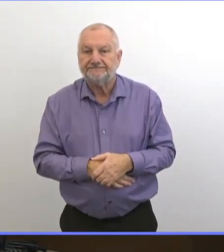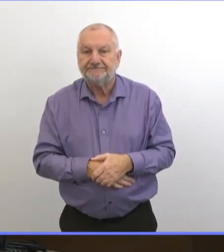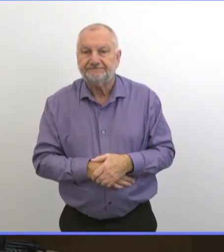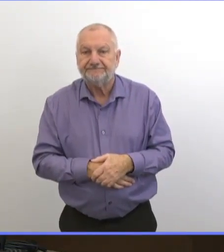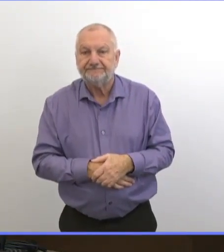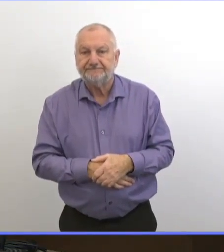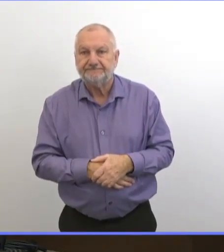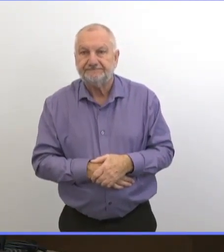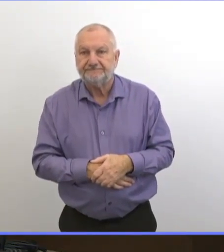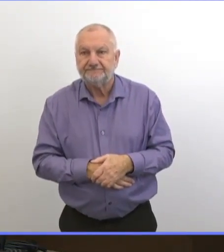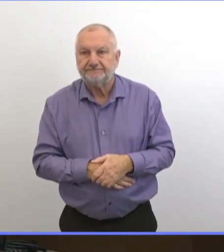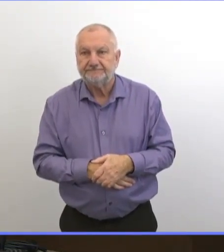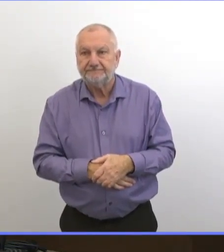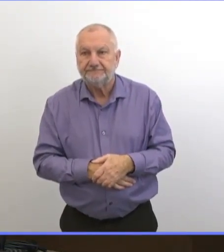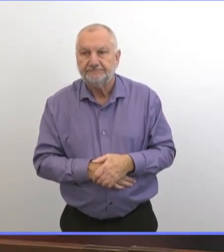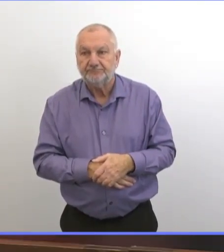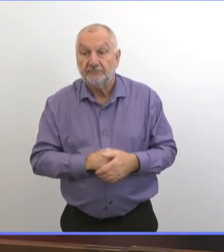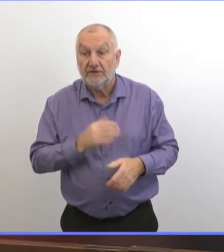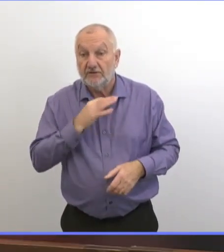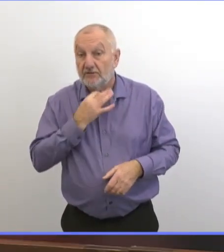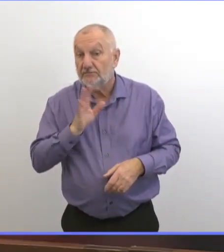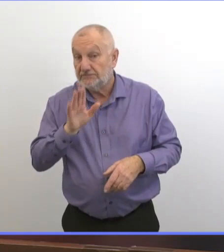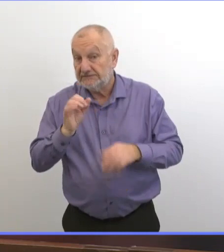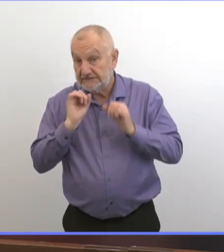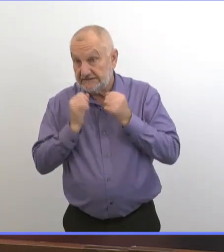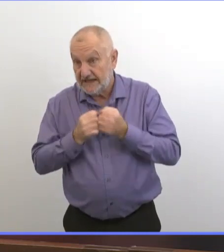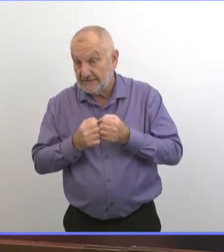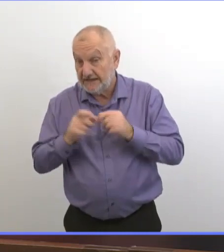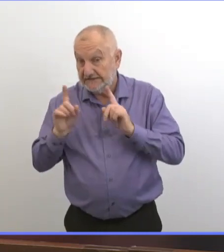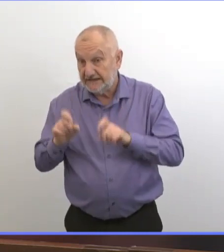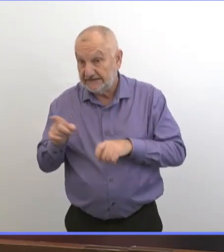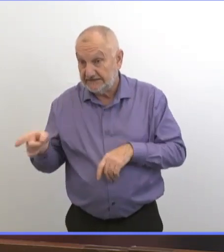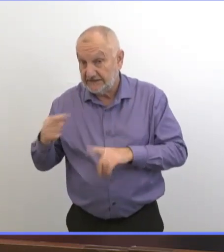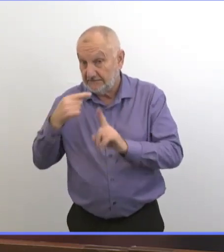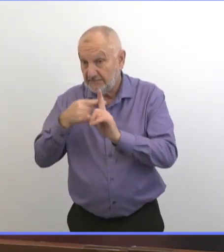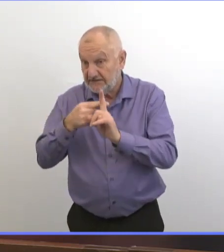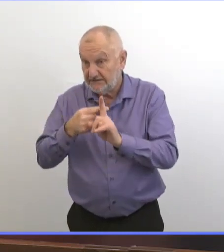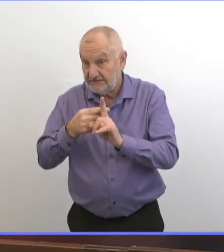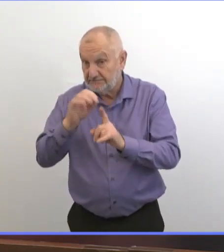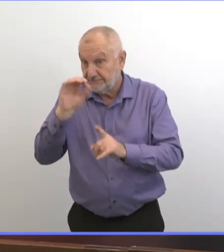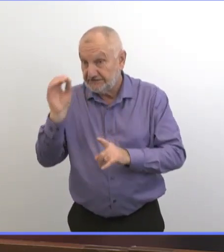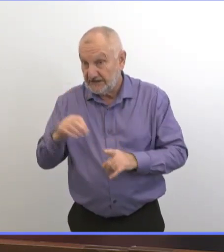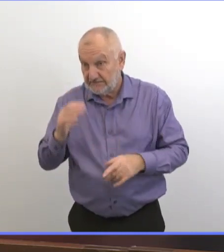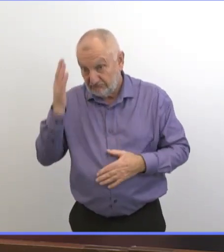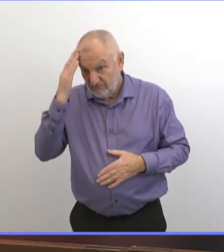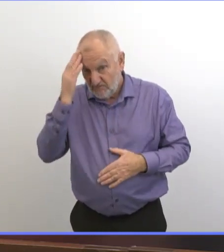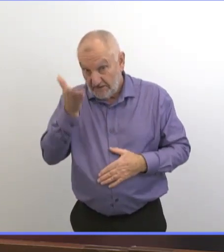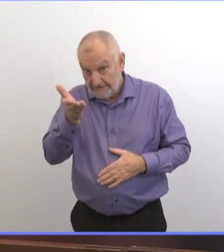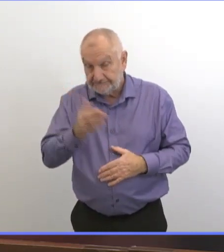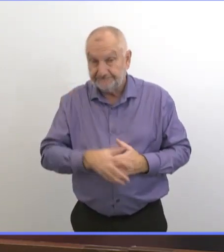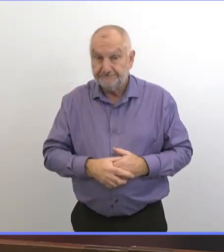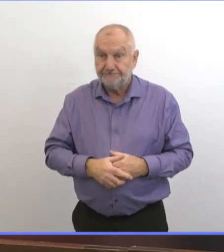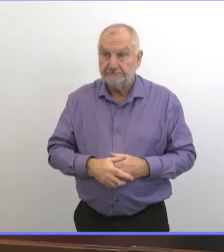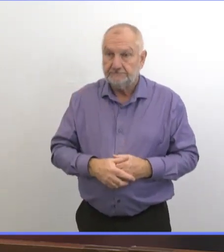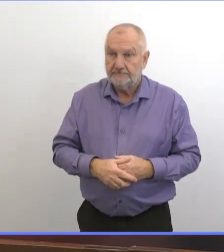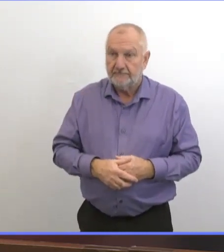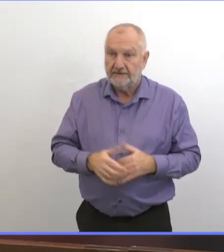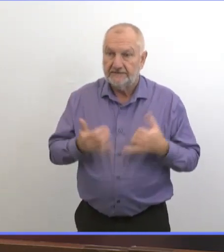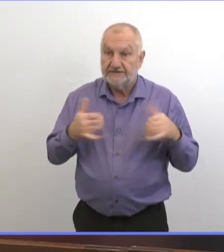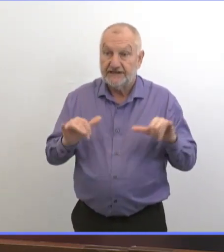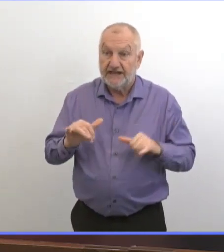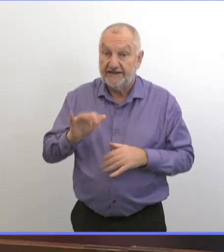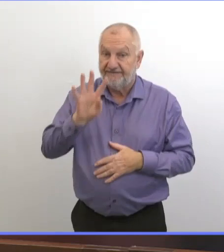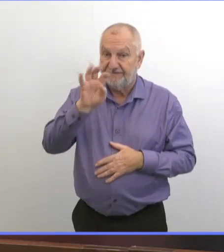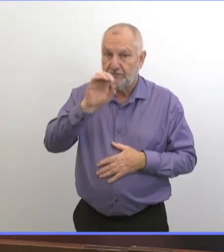Est-ce que vous avez le taux de positivité à Steinbach ? Oui, suit ça. Ça tourne autour de 40% encore.